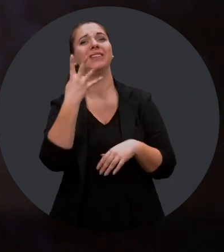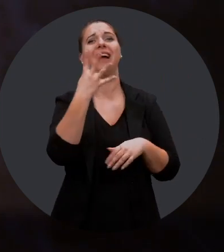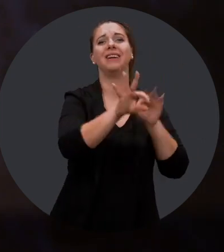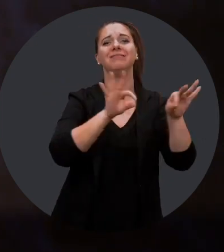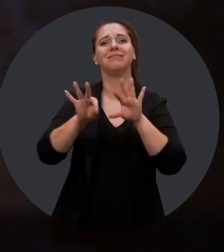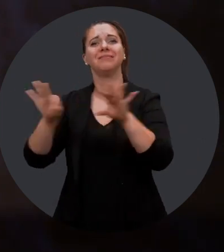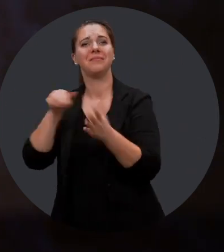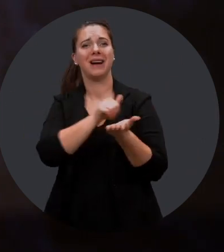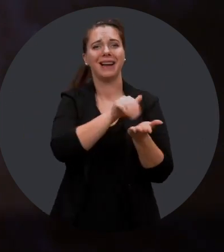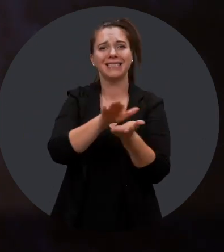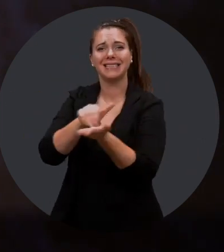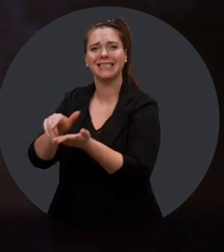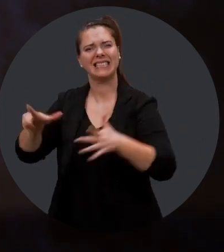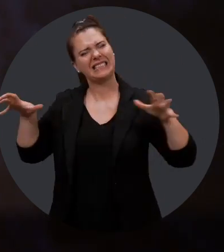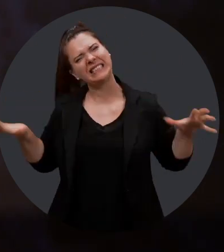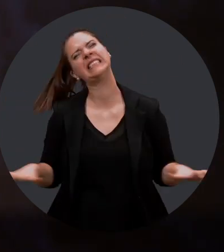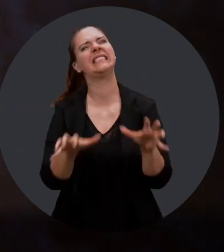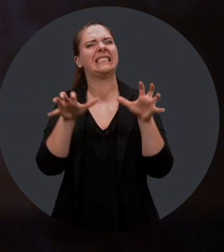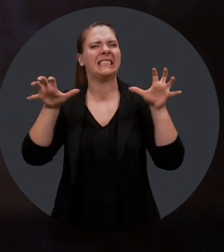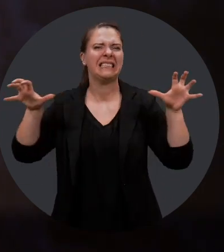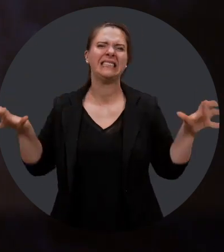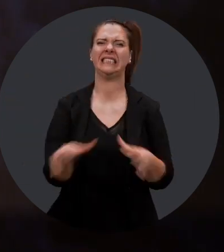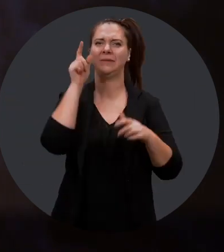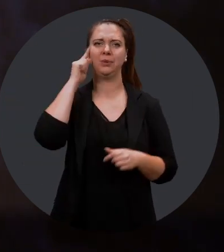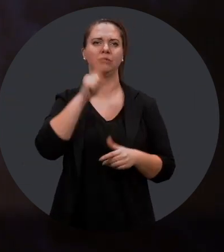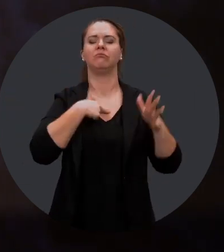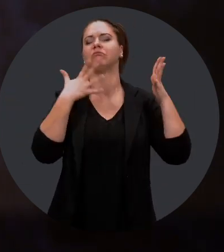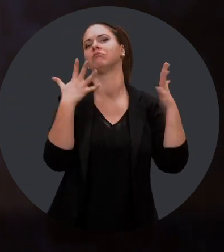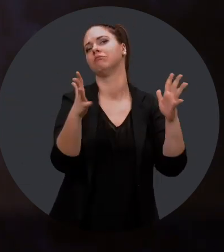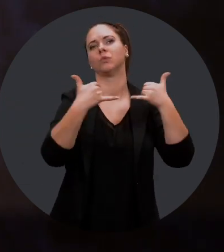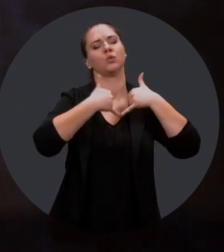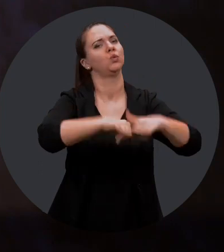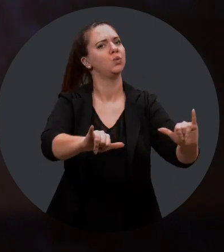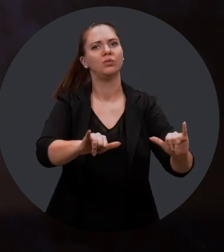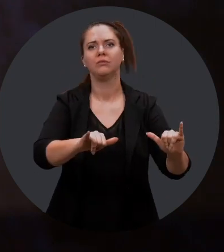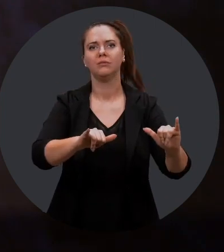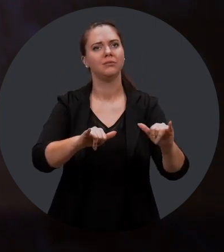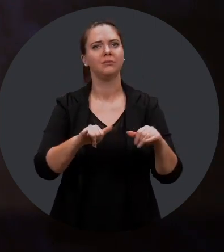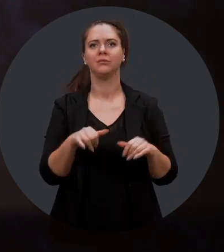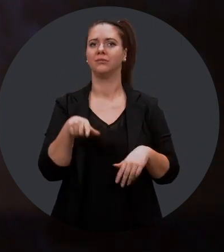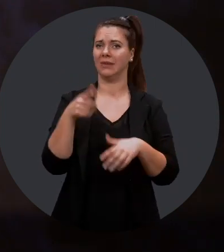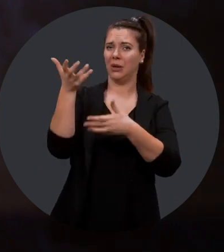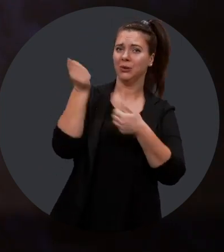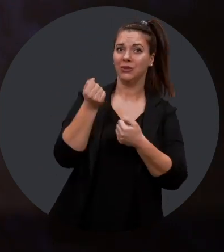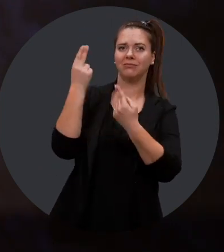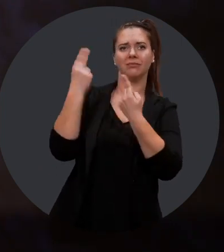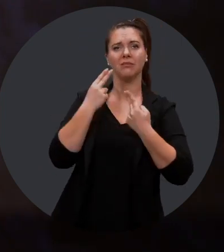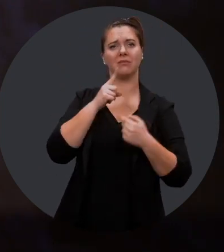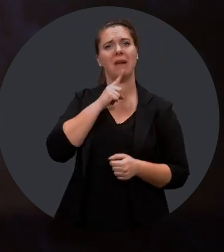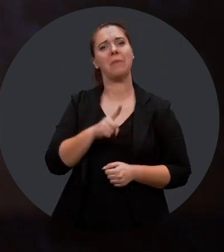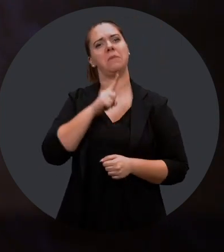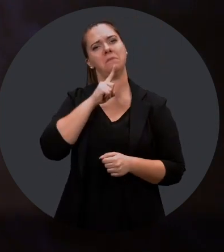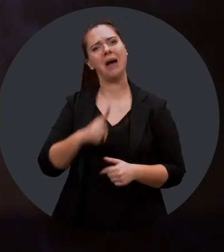quatre finalistes qui travaillent d'arrache-pied au quotidien. Surtout, continuez. Recevoir cet hommage, c'est